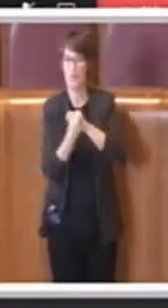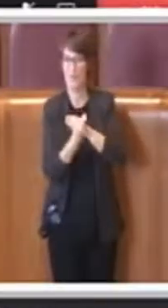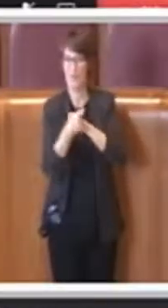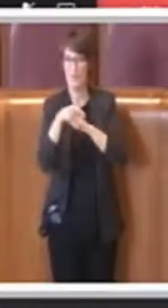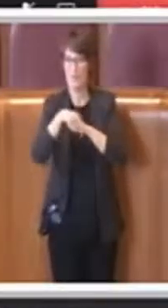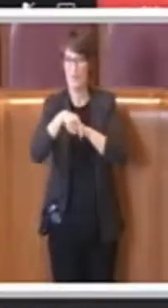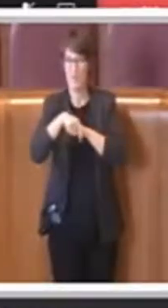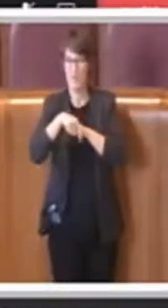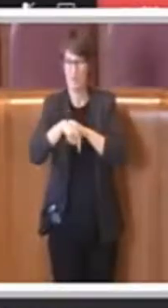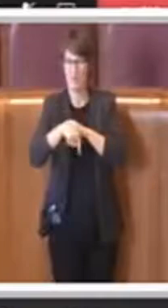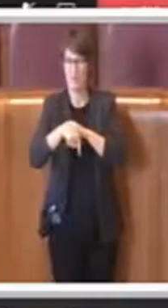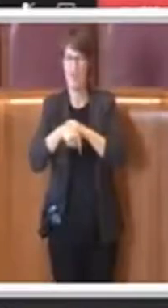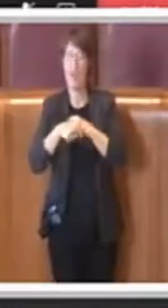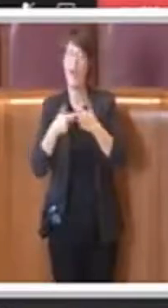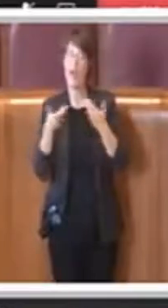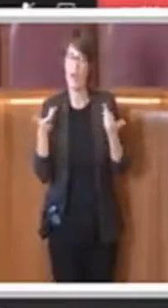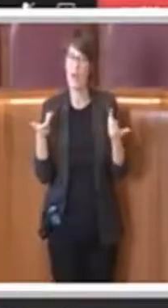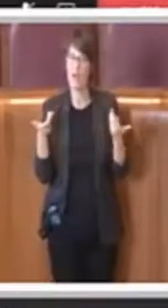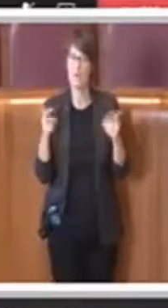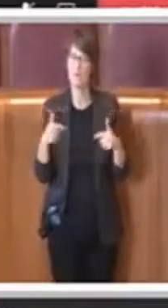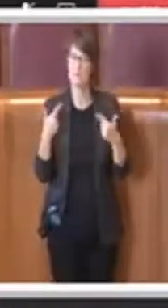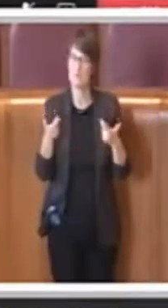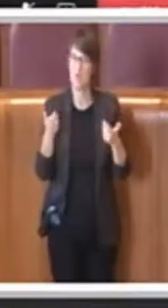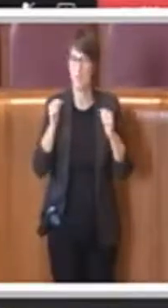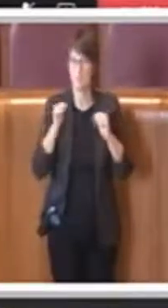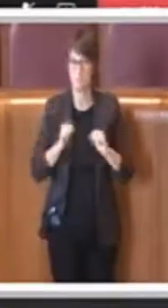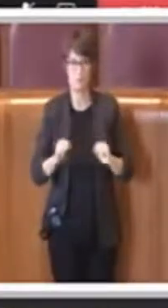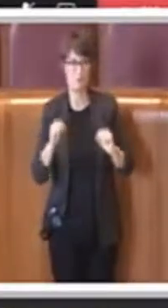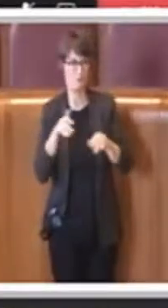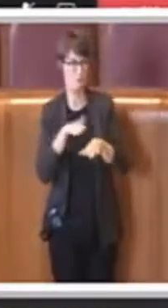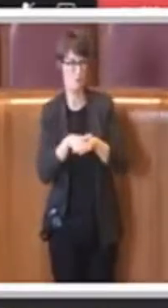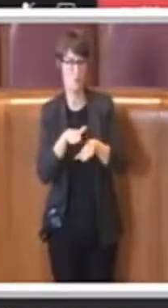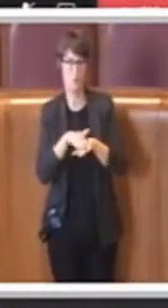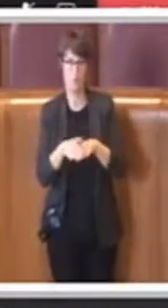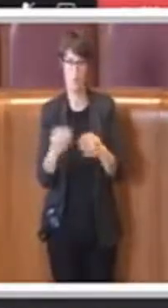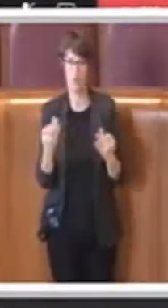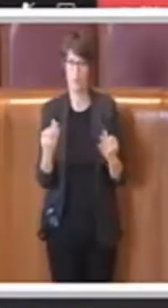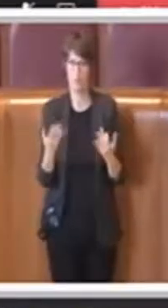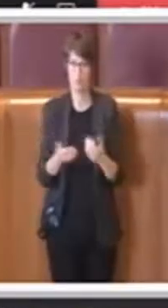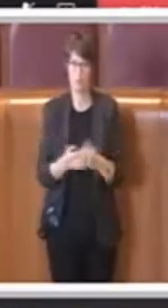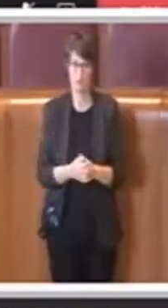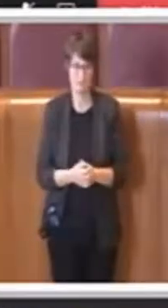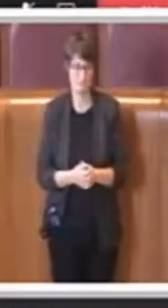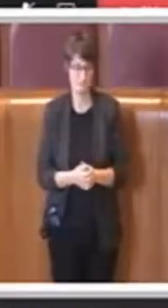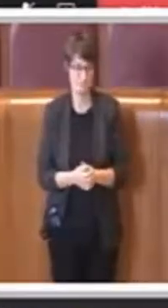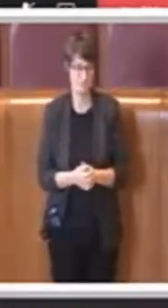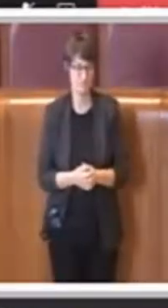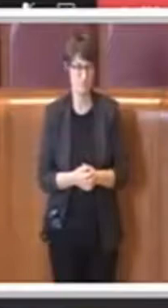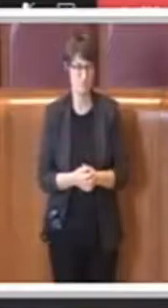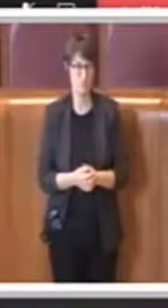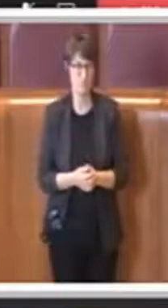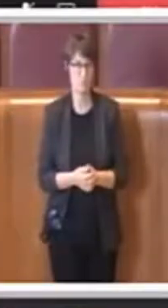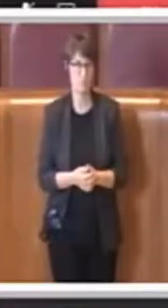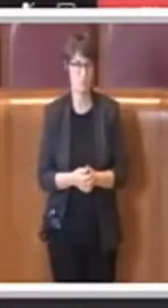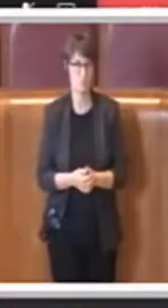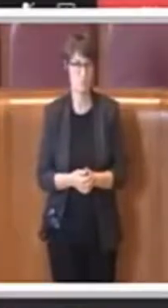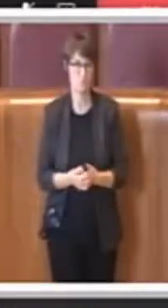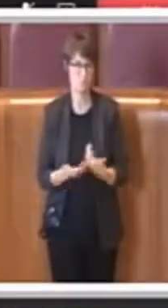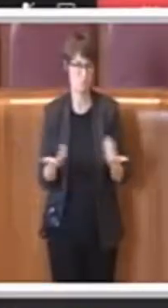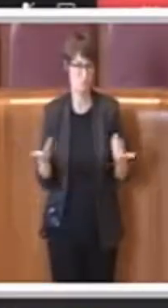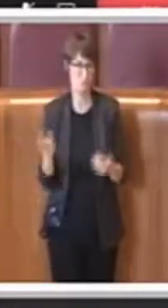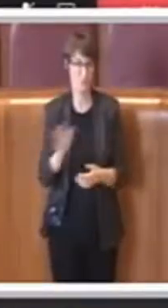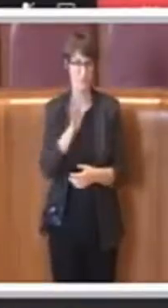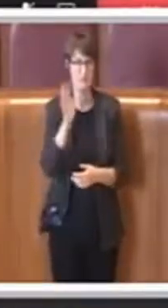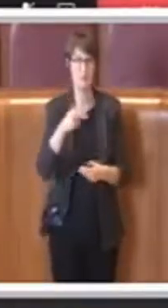più ampia possibilità. E quindi pensiamo soltanto al bilancio